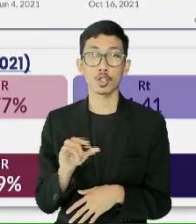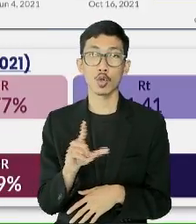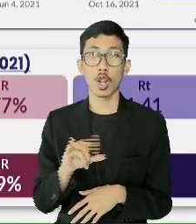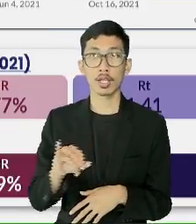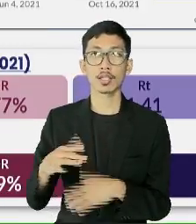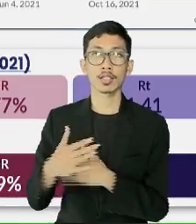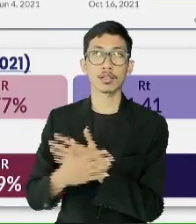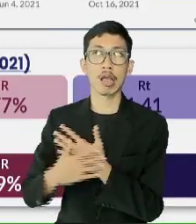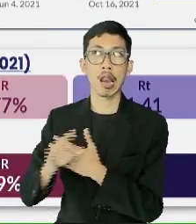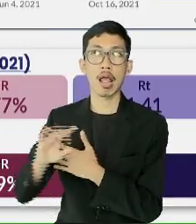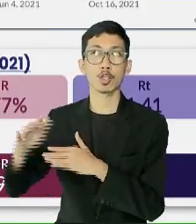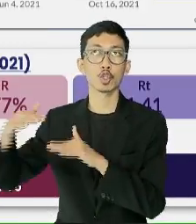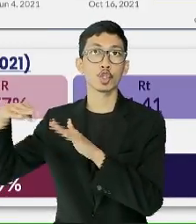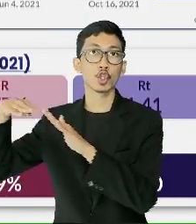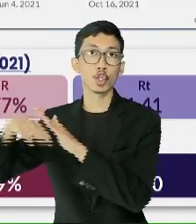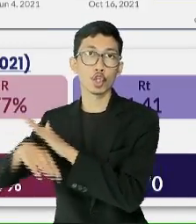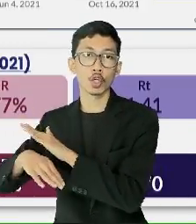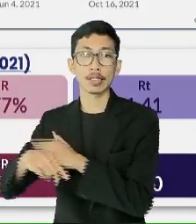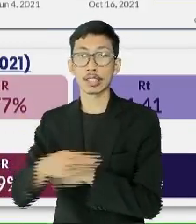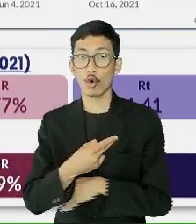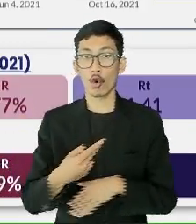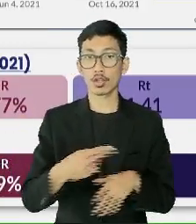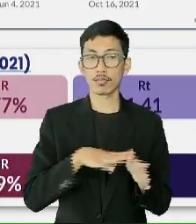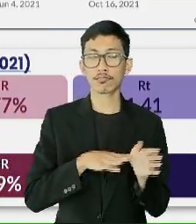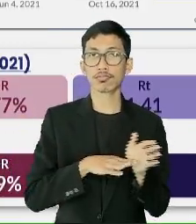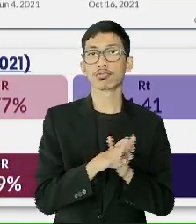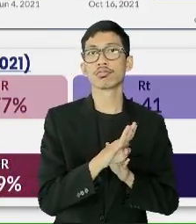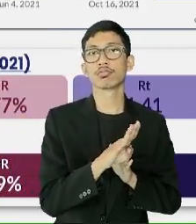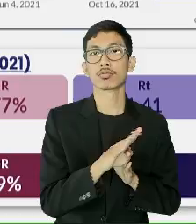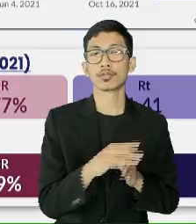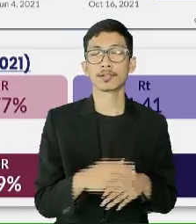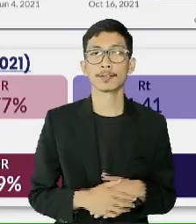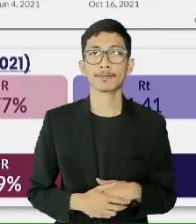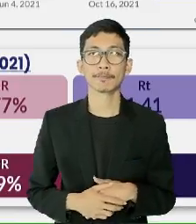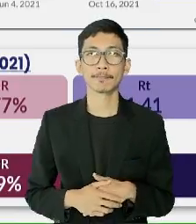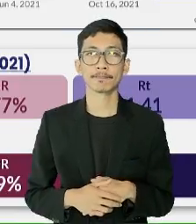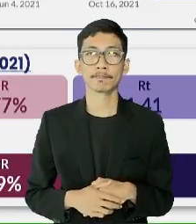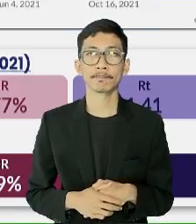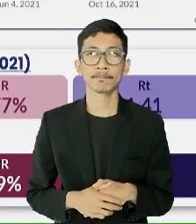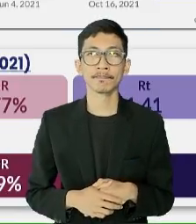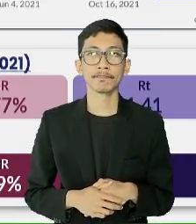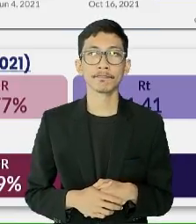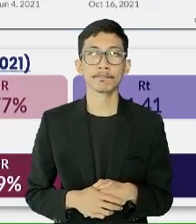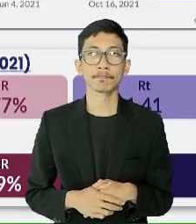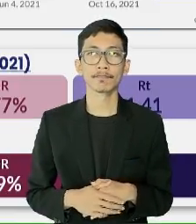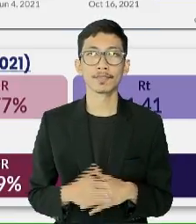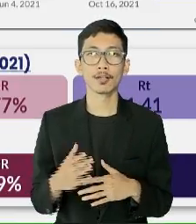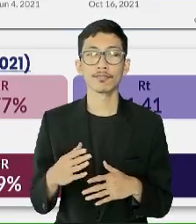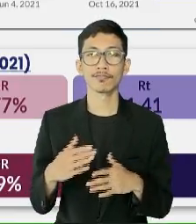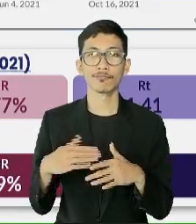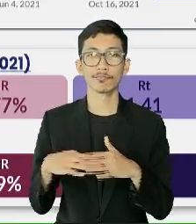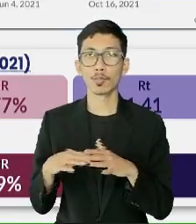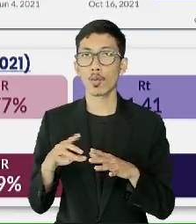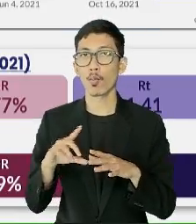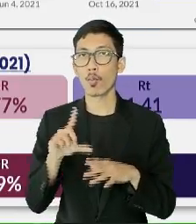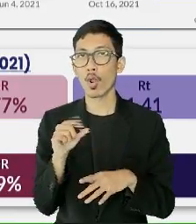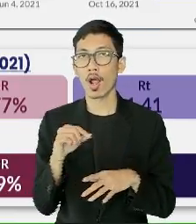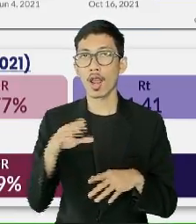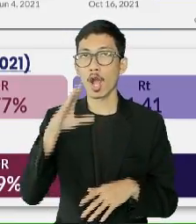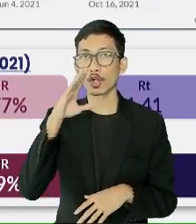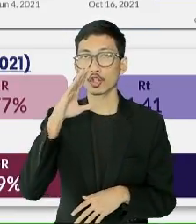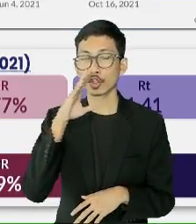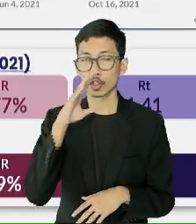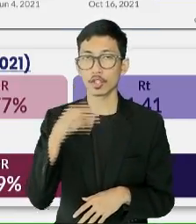turun kasusnya, Indonesia justru mengalami lonjakan kedua. Memasuki bulan Agustus, Indonesia